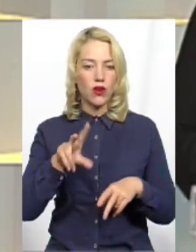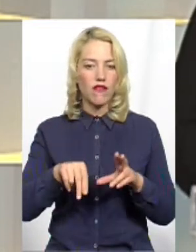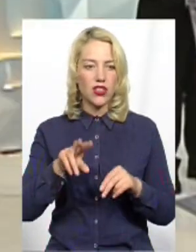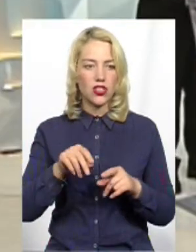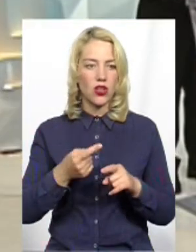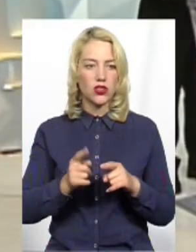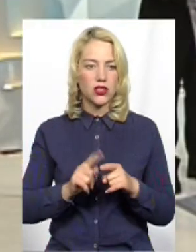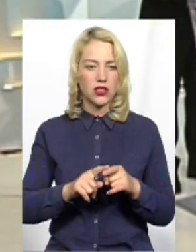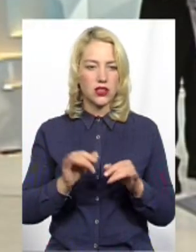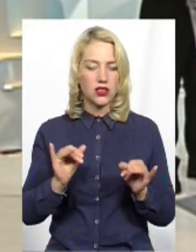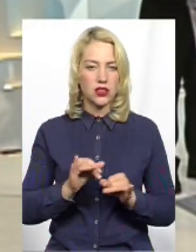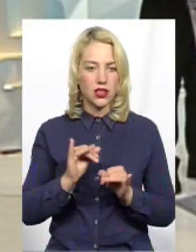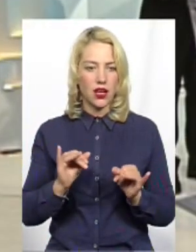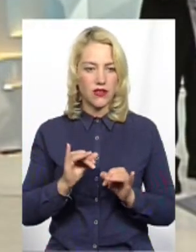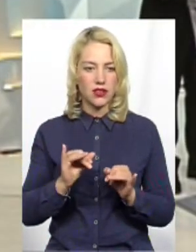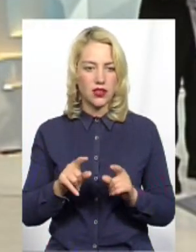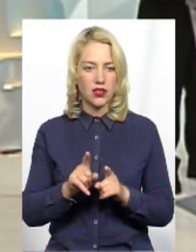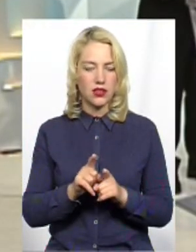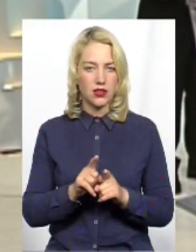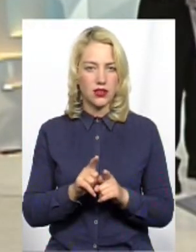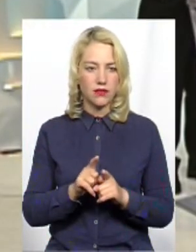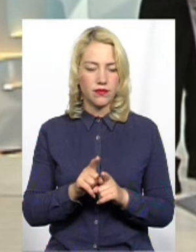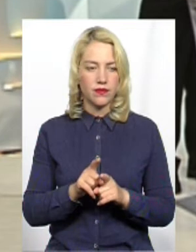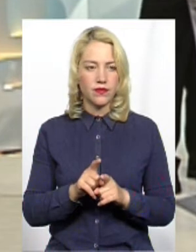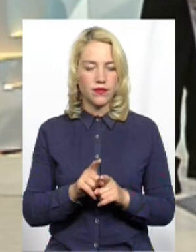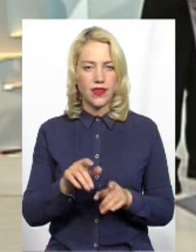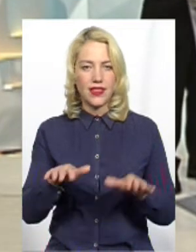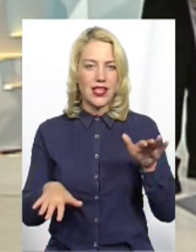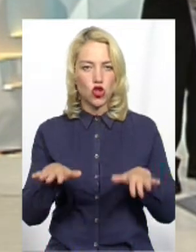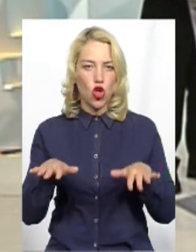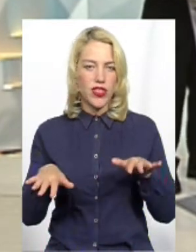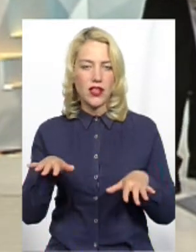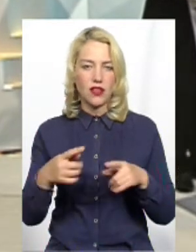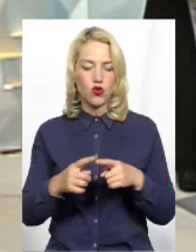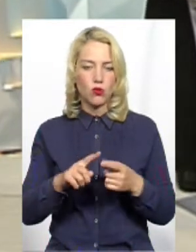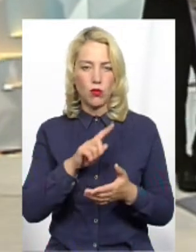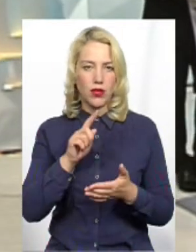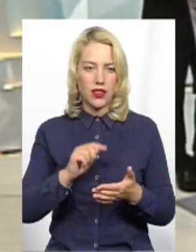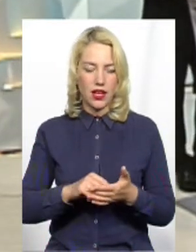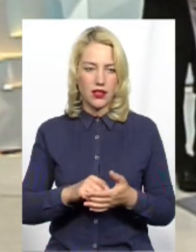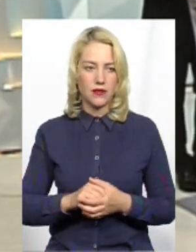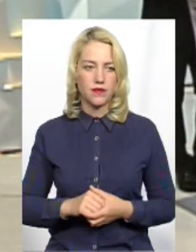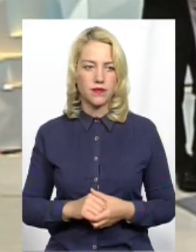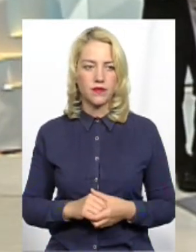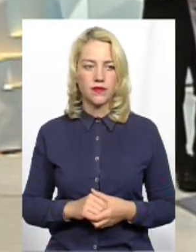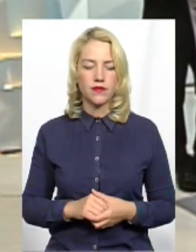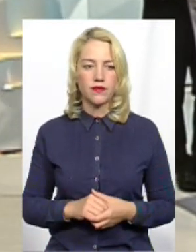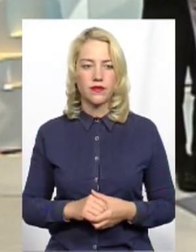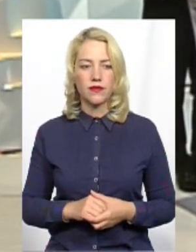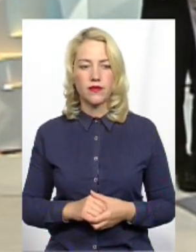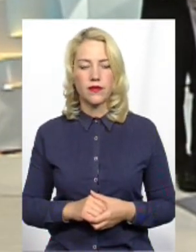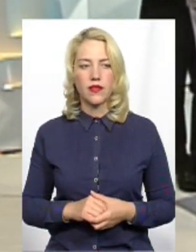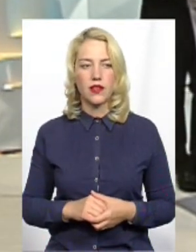цікавий десонанс в даному питанні, тому що мусить наступати,